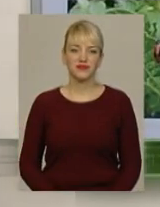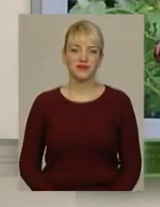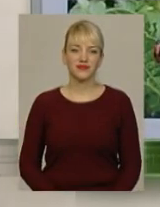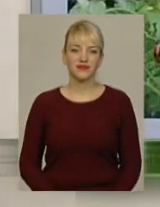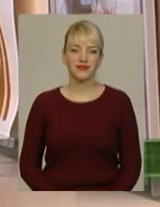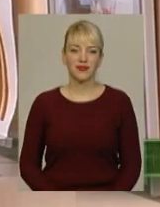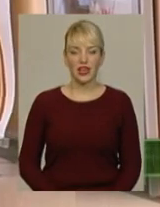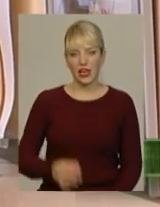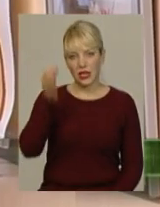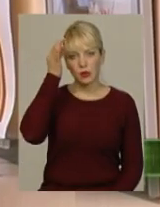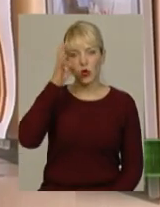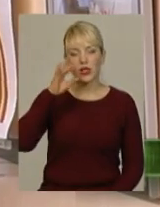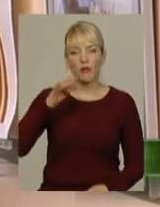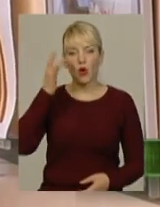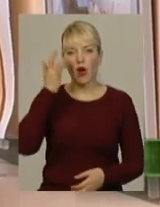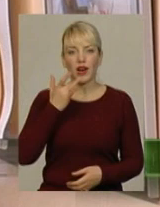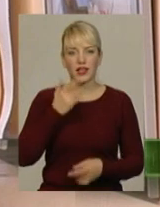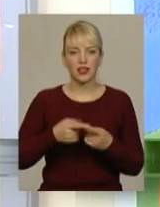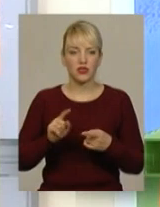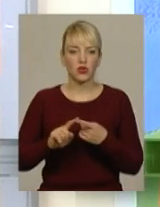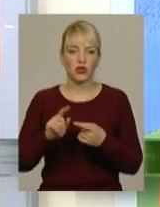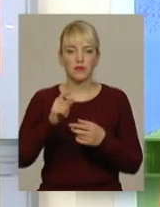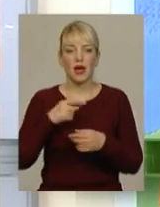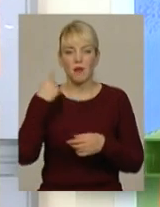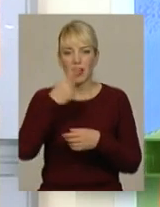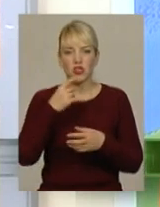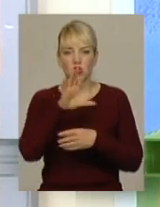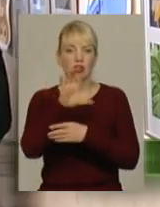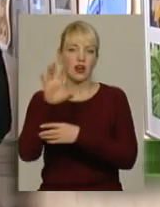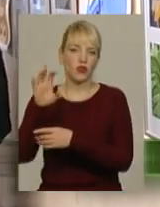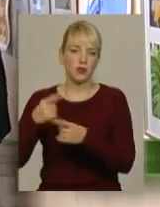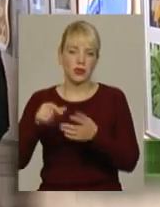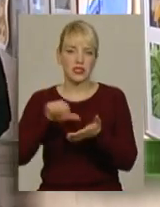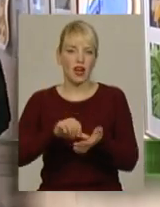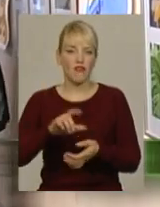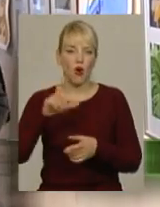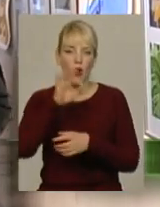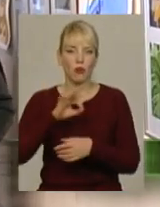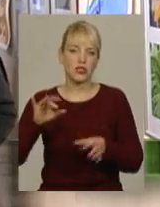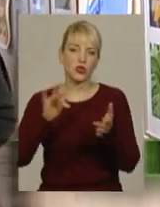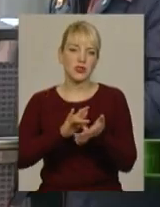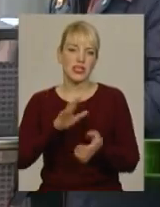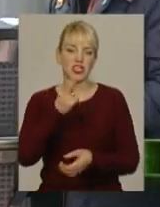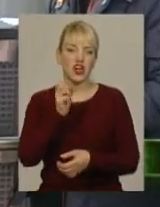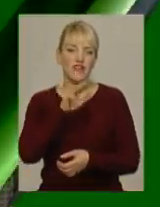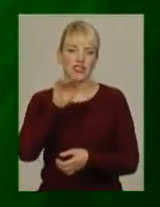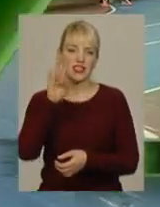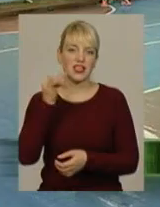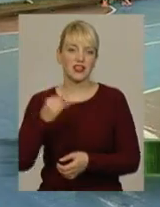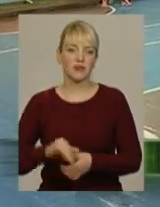Спогади про літо. Персональну виставку світлин і плакатів представив в обласному центрі фотограф Микола Шафінський.